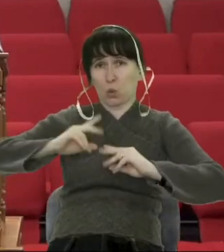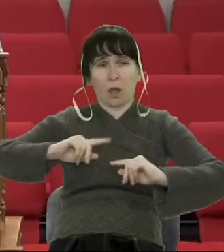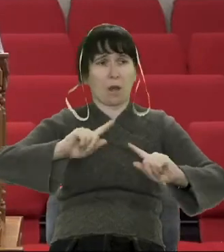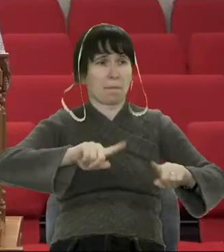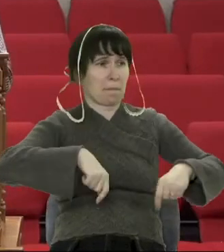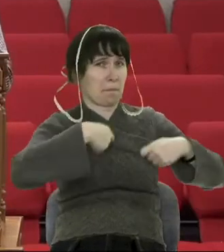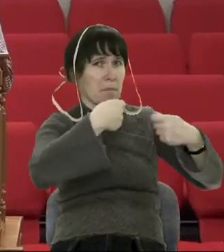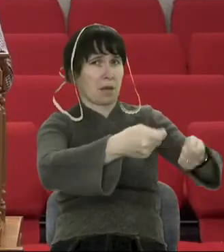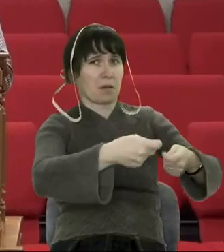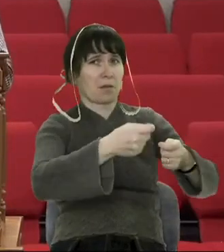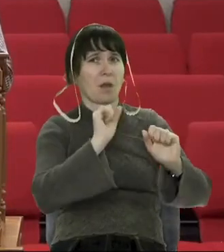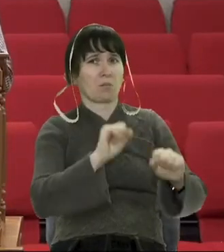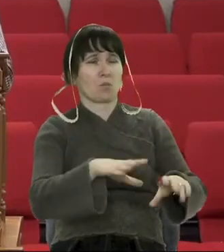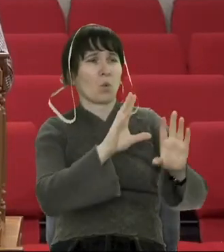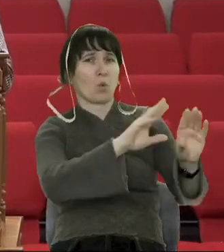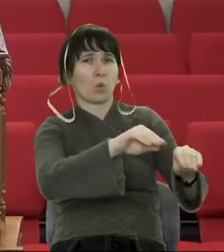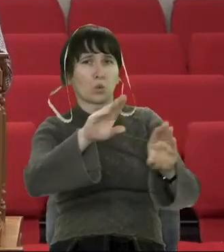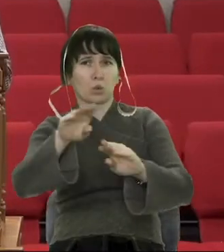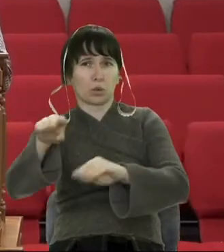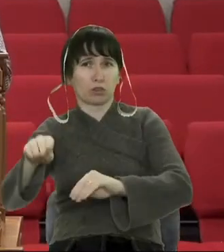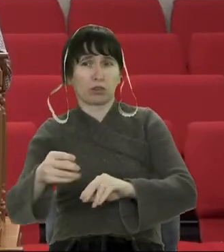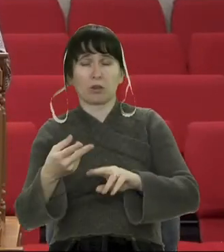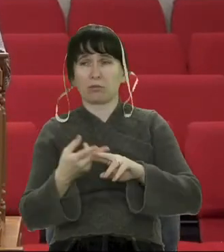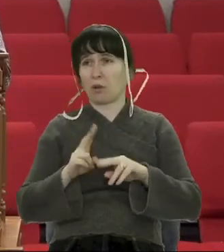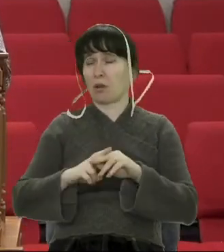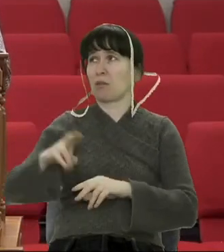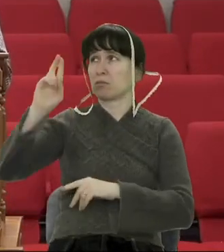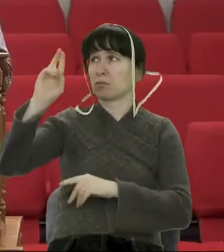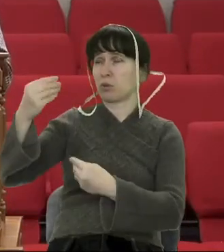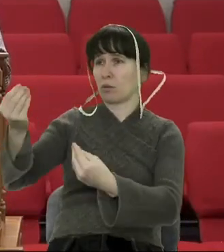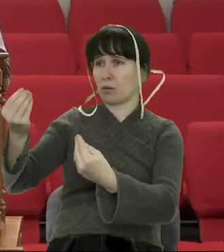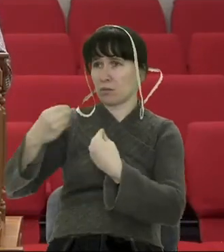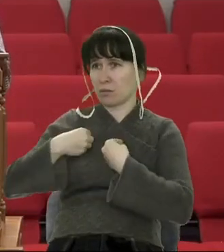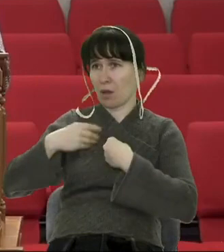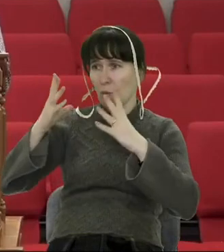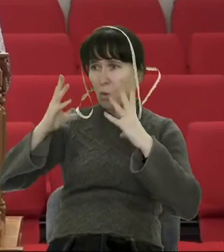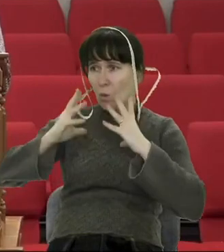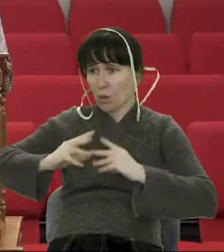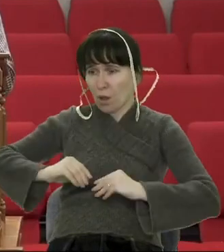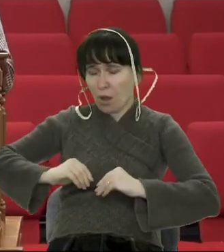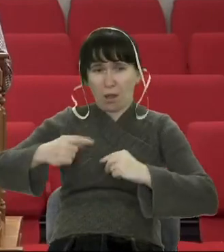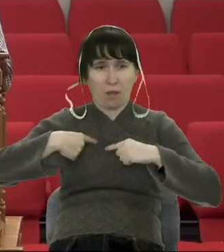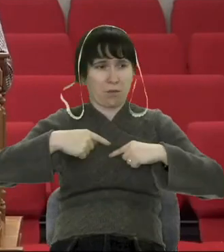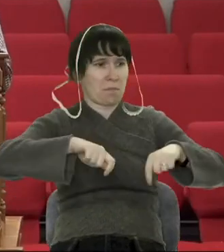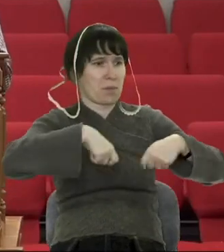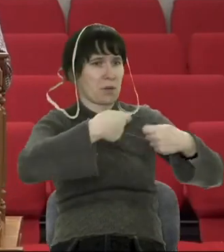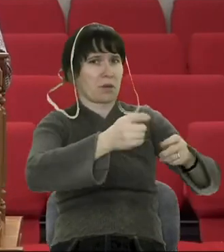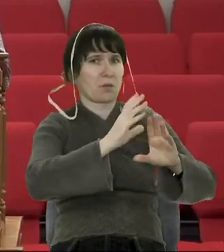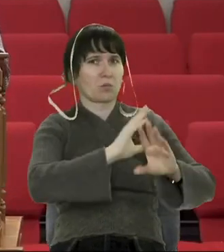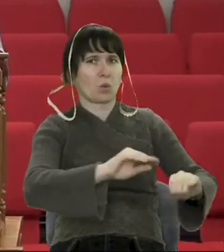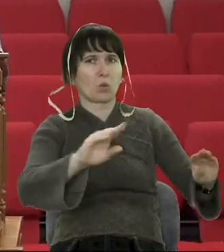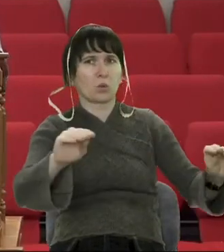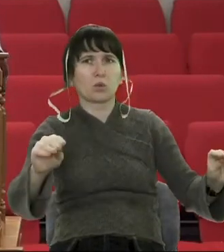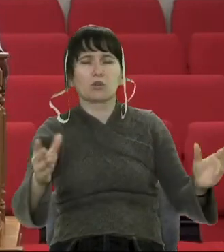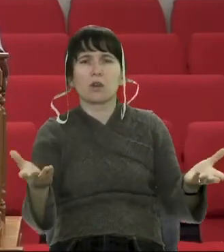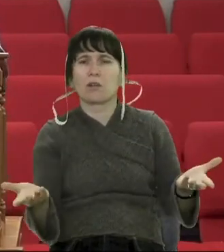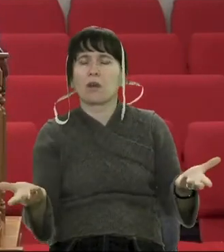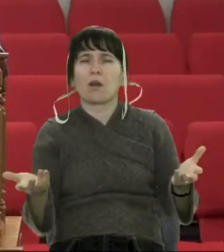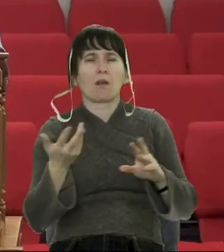Ми говорили про те, що коли людина замикається в своїй недовірі, вона не може отримати те багатство, яким володіють